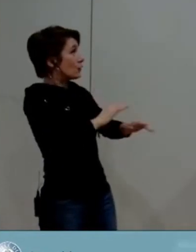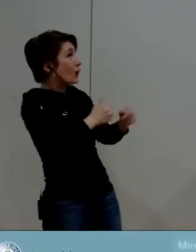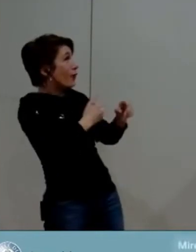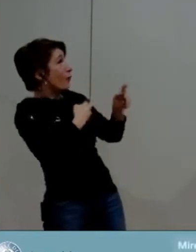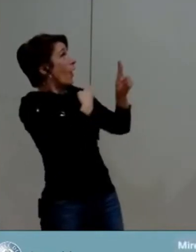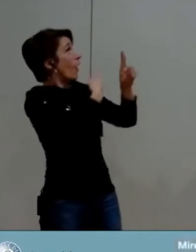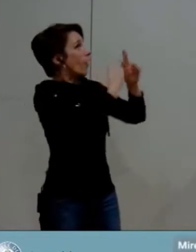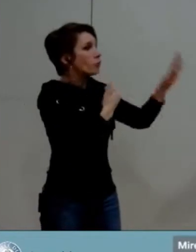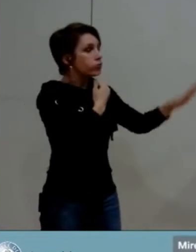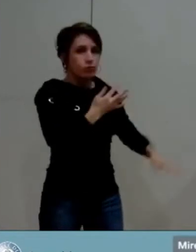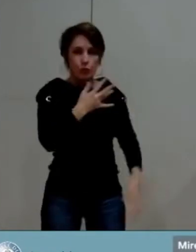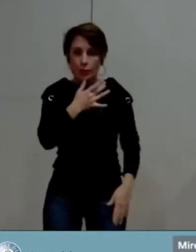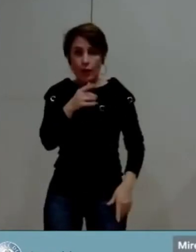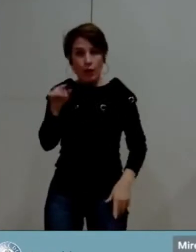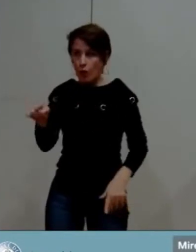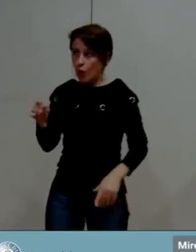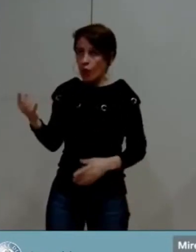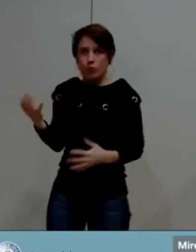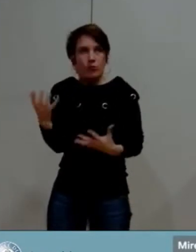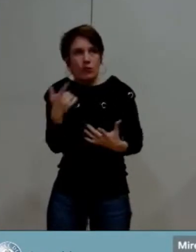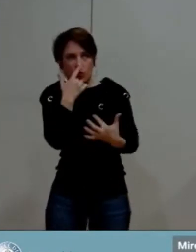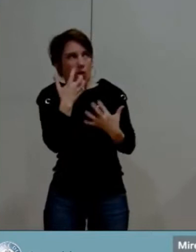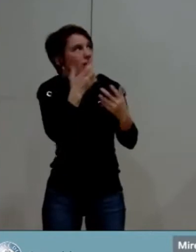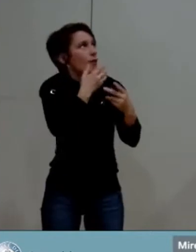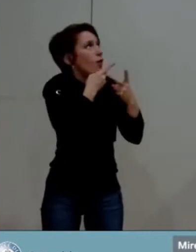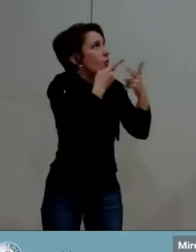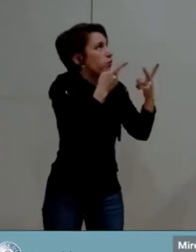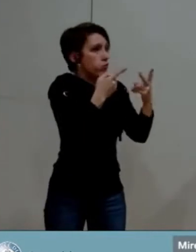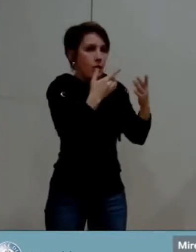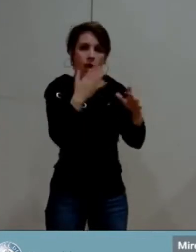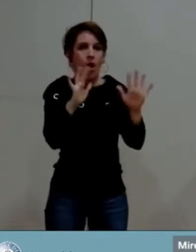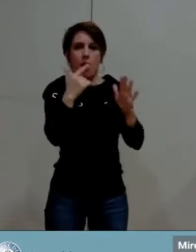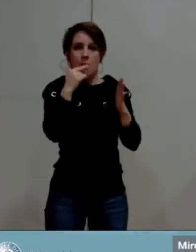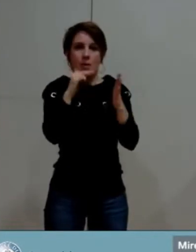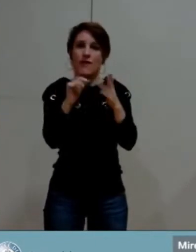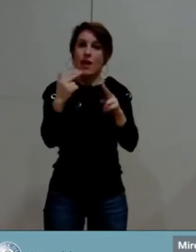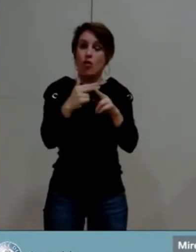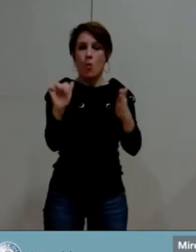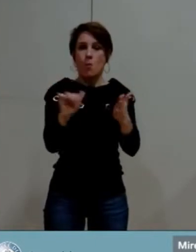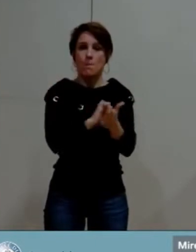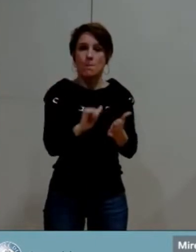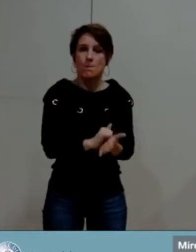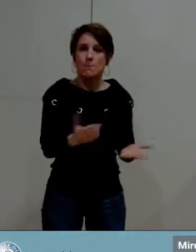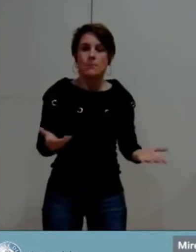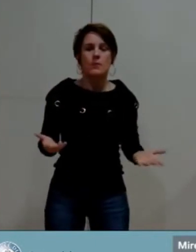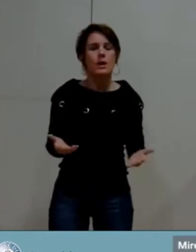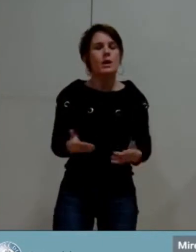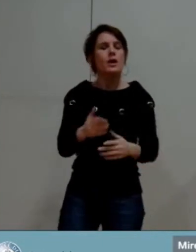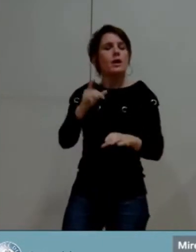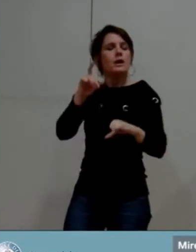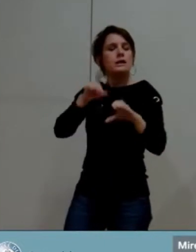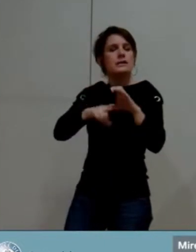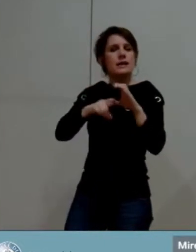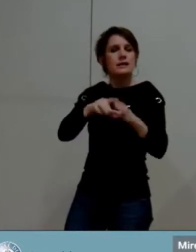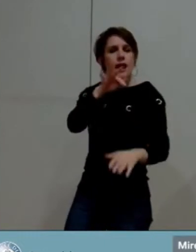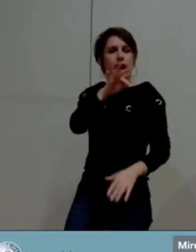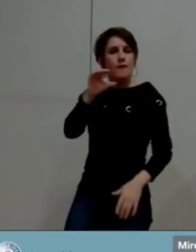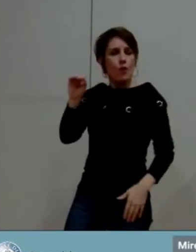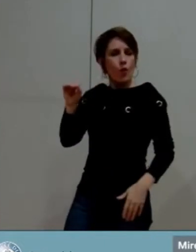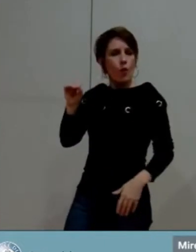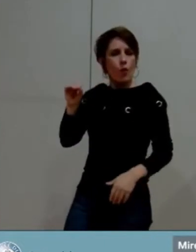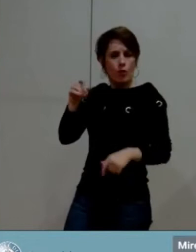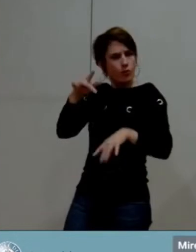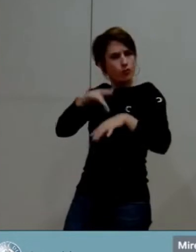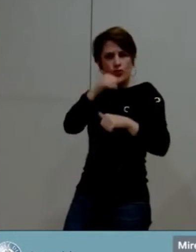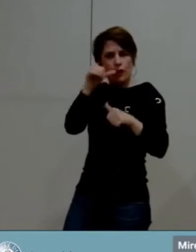plainte que sous couvert d'anonymat. La note de force ouvrière qui a été envoyée à plusieurs personnes de ce conseil le 7